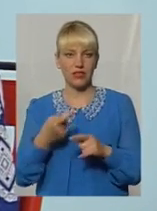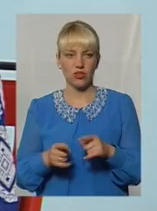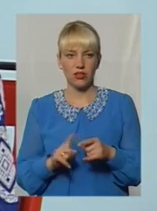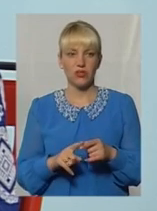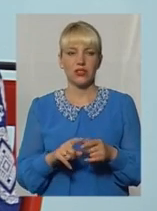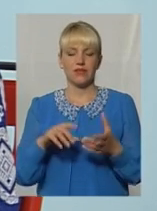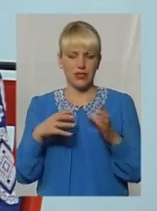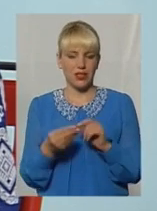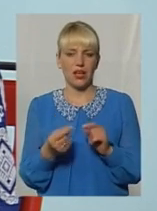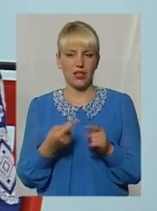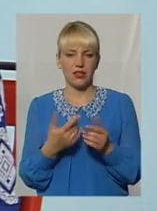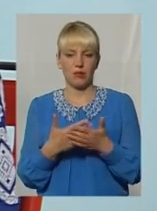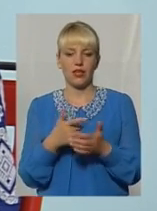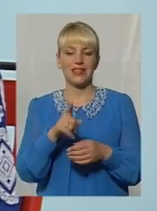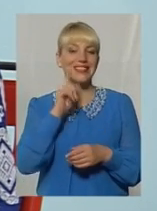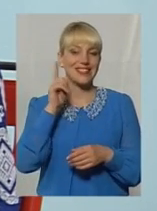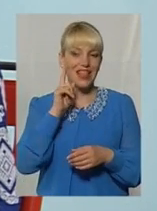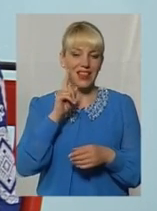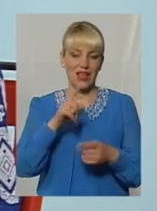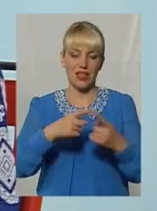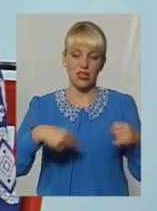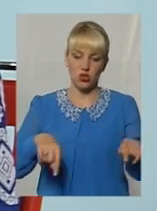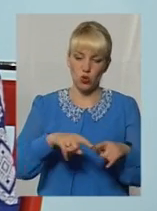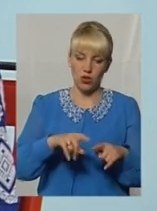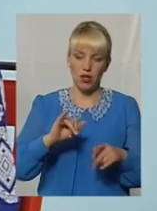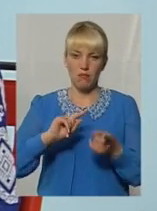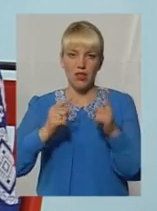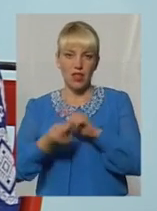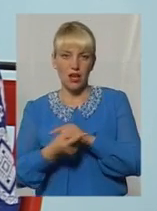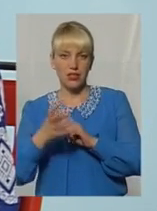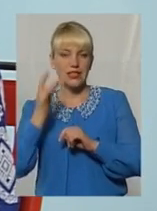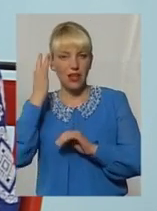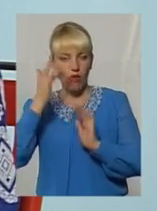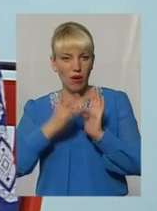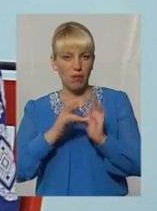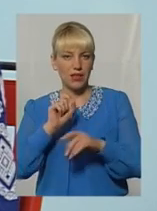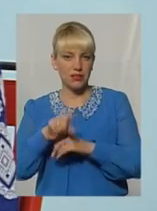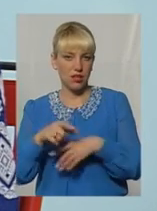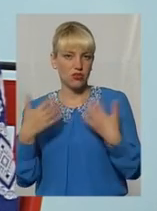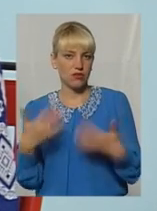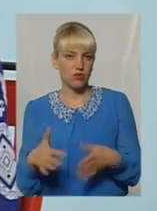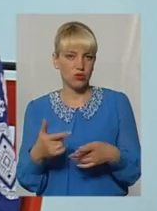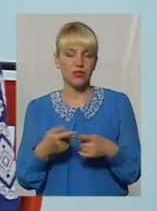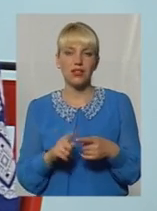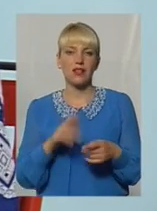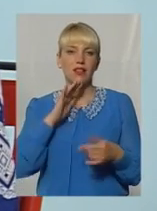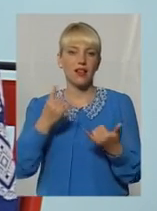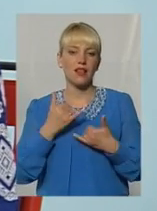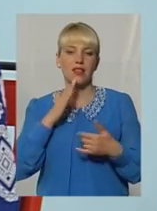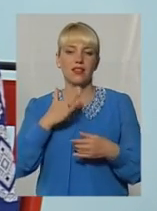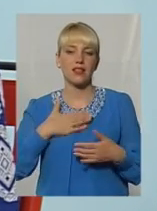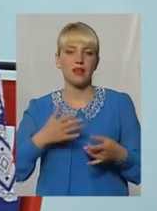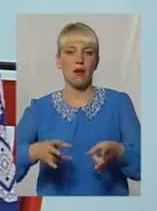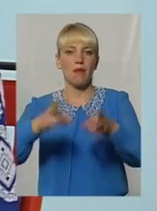зелених зон, рекреаційних зон, це просто біда в нашому місті. Тому що генплан, який існував,